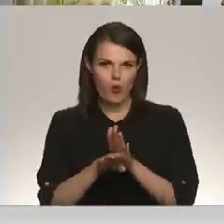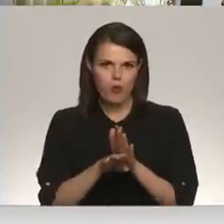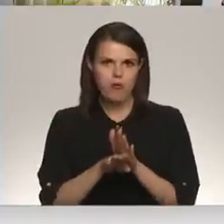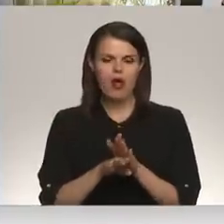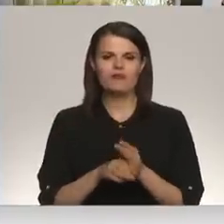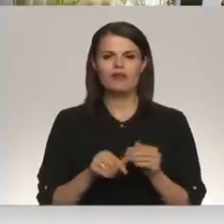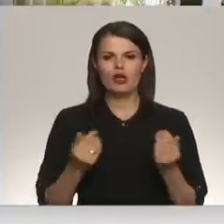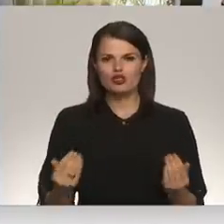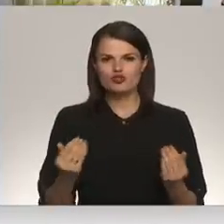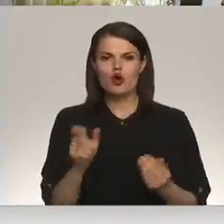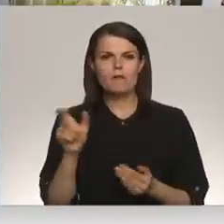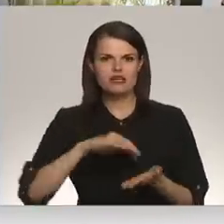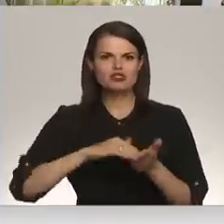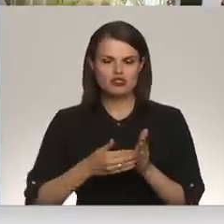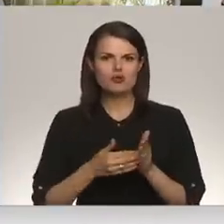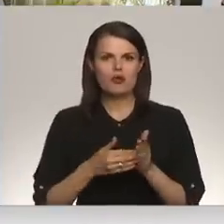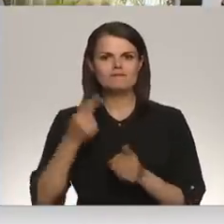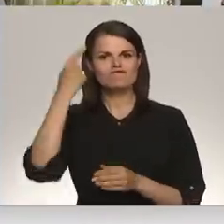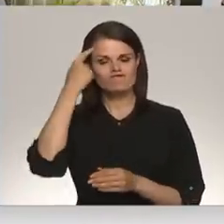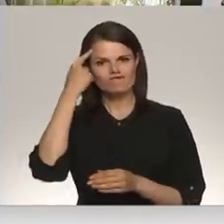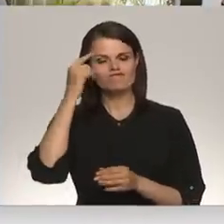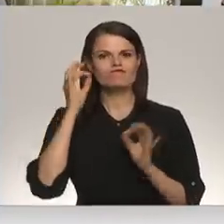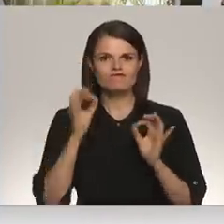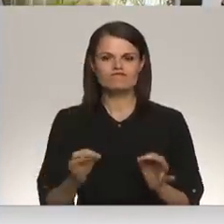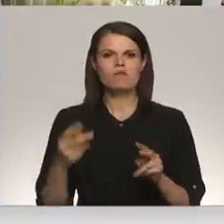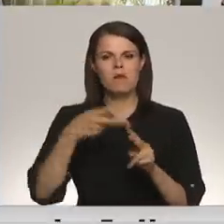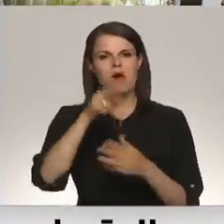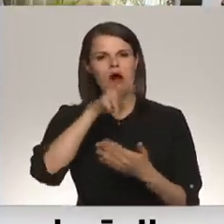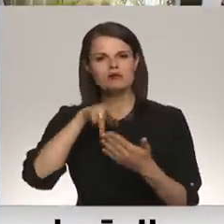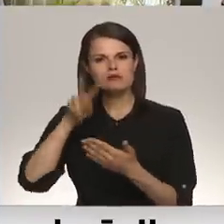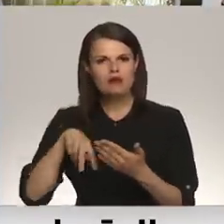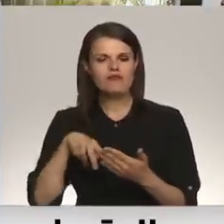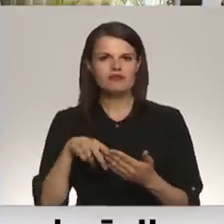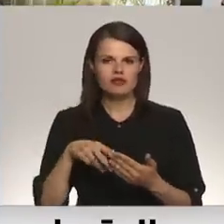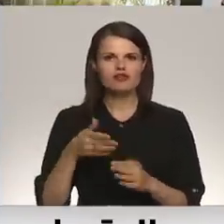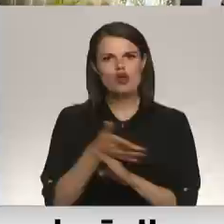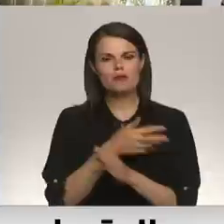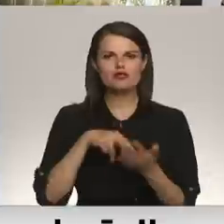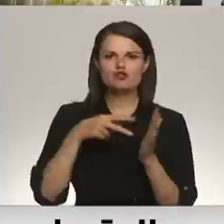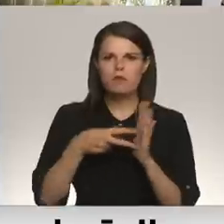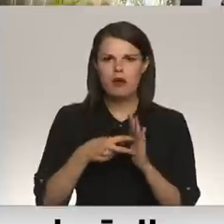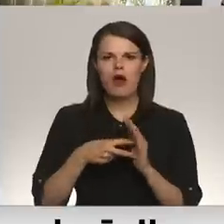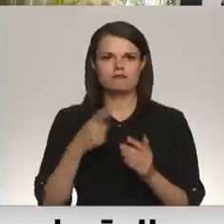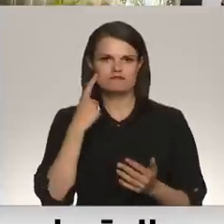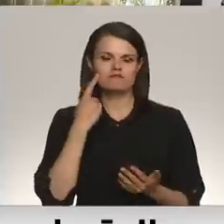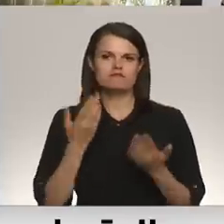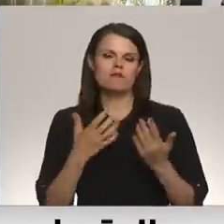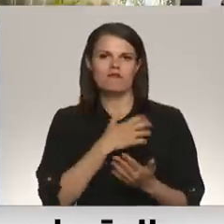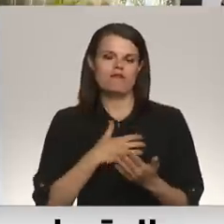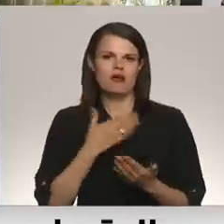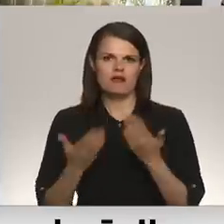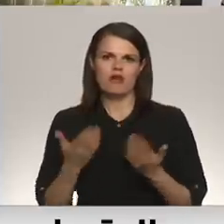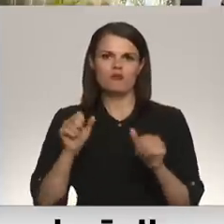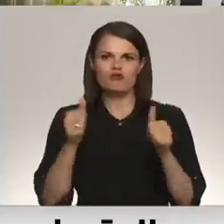situācija lieka pārskatīt arī esot šos pieņēmumus, neizslēdzot pieeju par šo rezervu